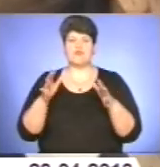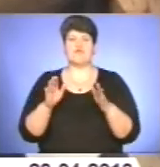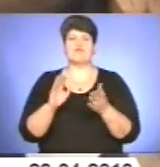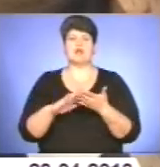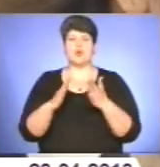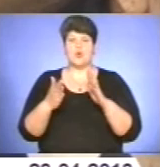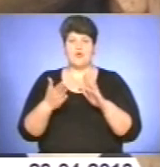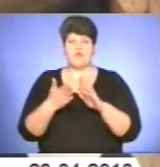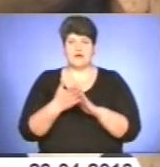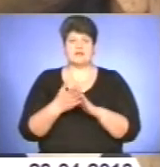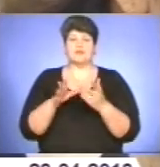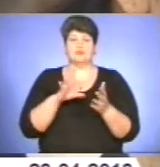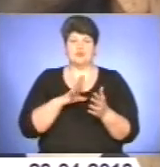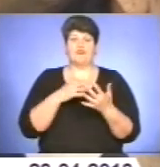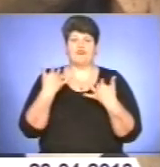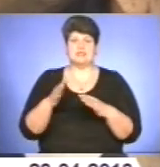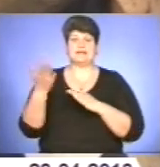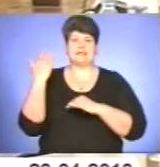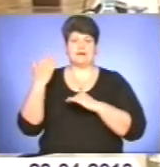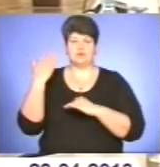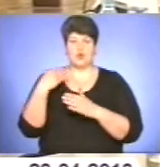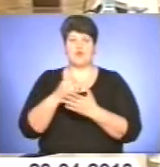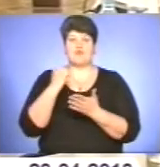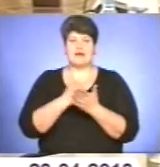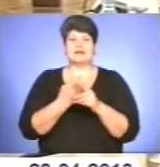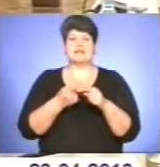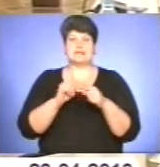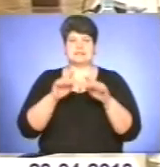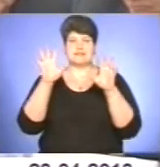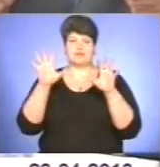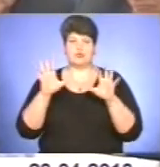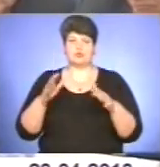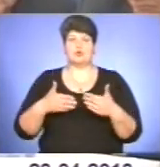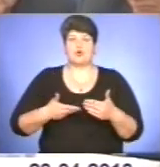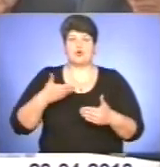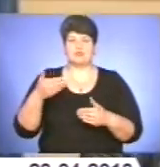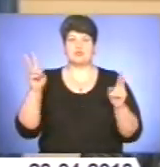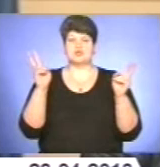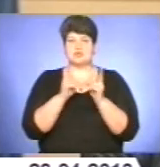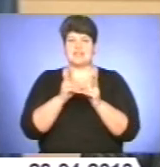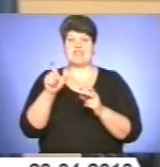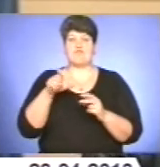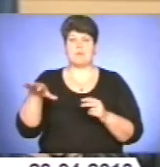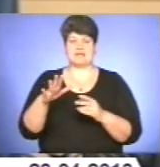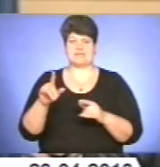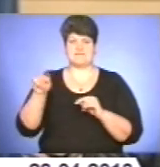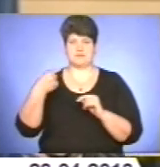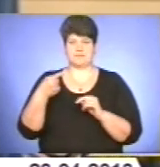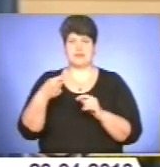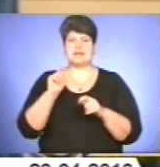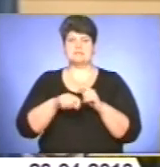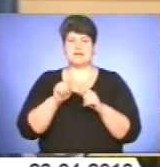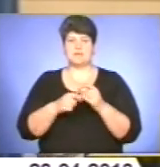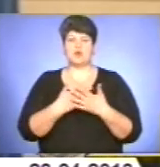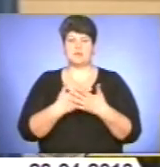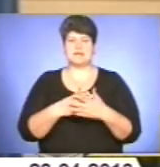мирних зібрань, незріло давно. До того ж, ухвалення цих законів стане кроком на зустріч європейським вимогам. Експертами громадянського суспільства,